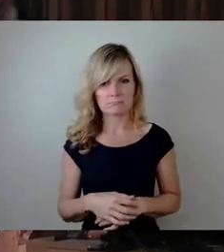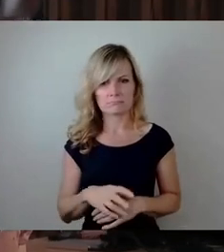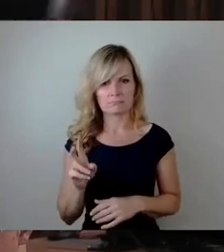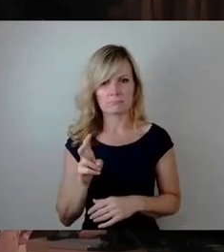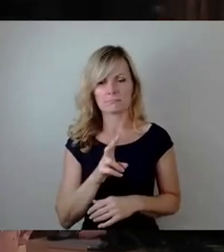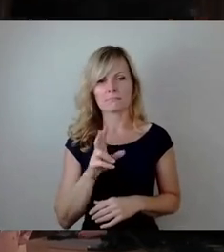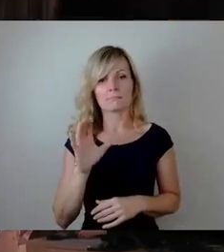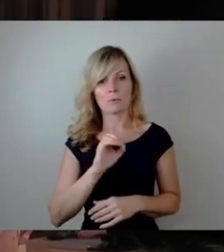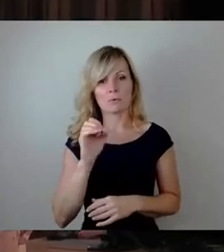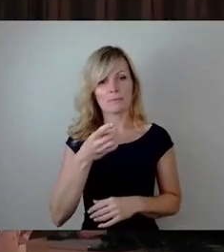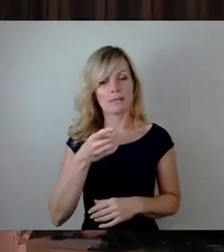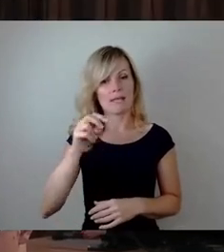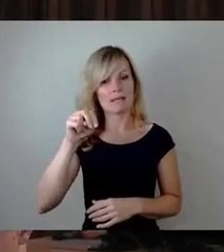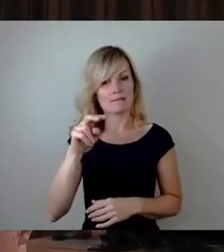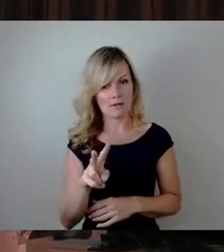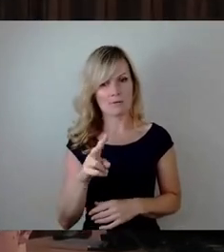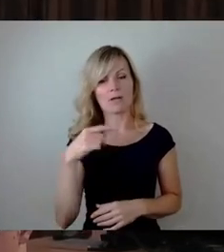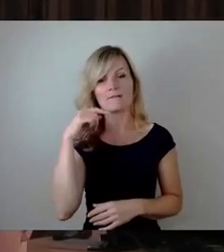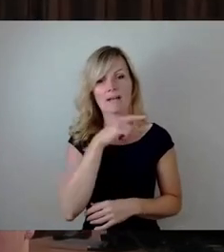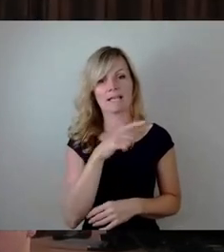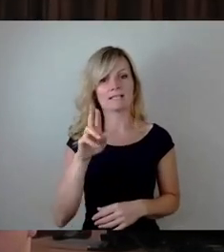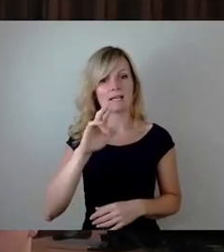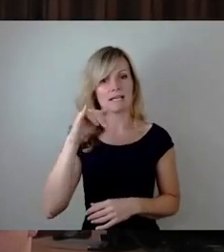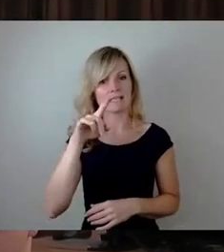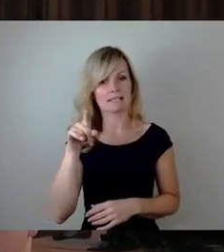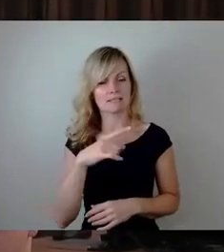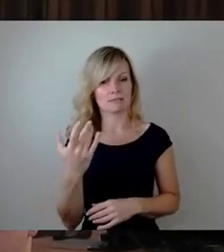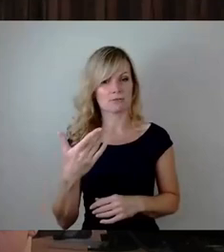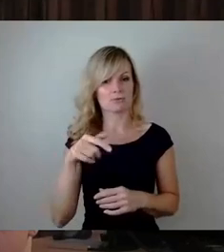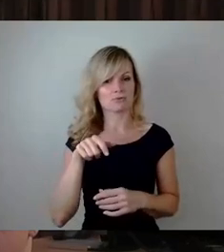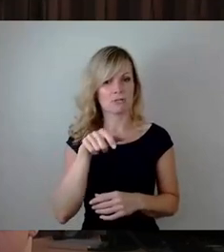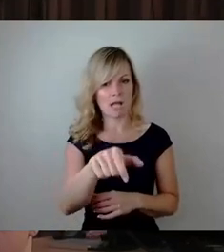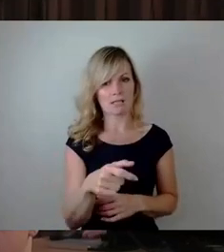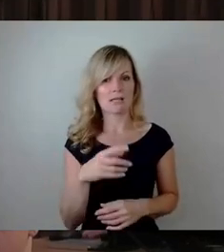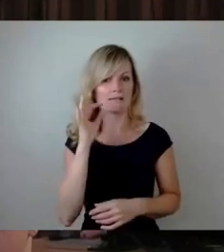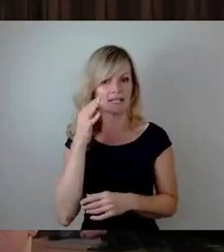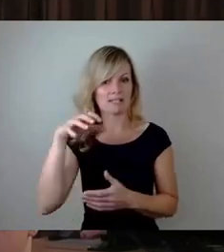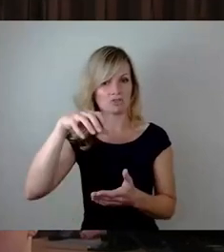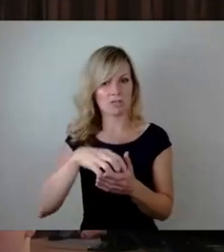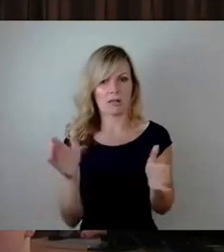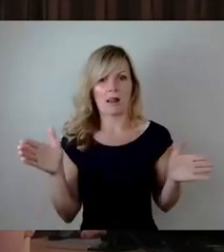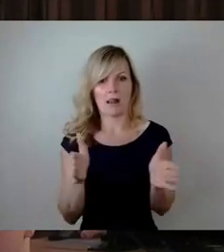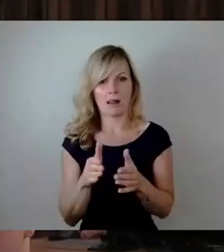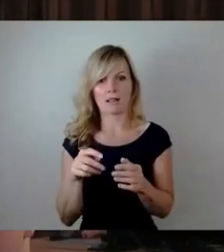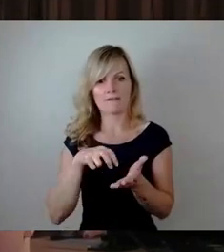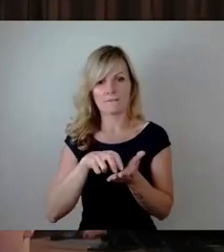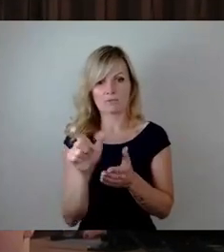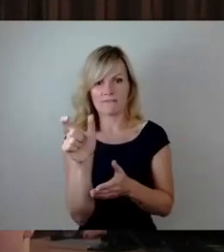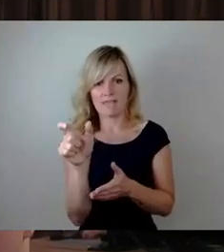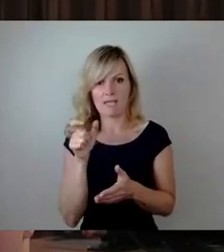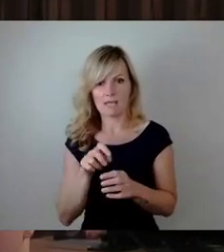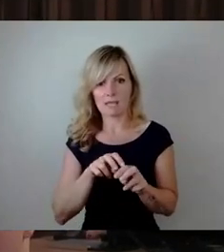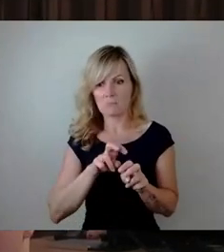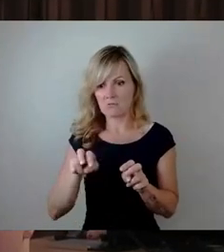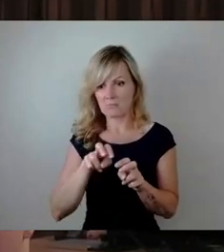mit dem ÖPNV an der Weißeritzstraße in der Friedrichstadt mit sehr schmalen Fußwegen, sehr engen Straßen quasi herausgelassen wurden und